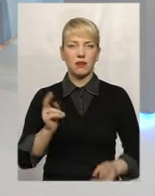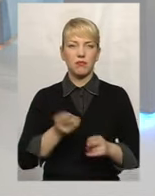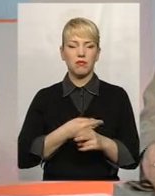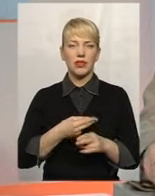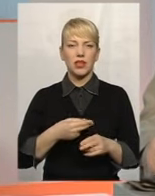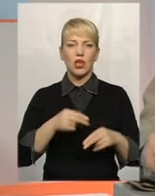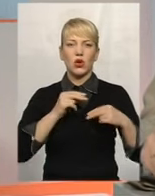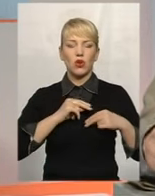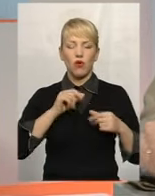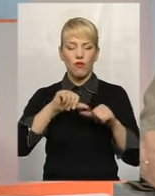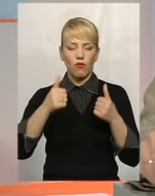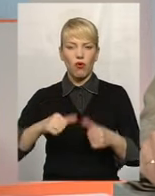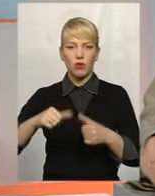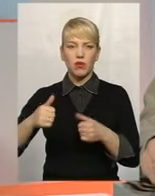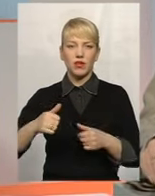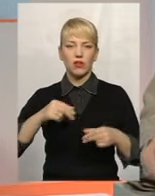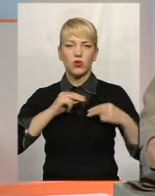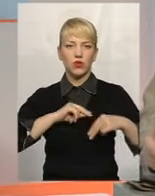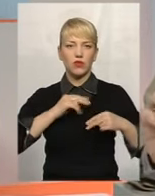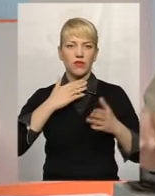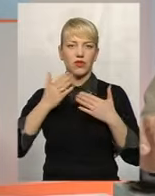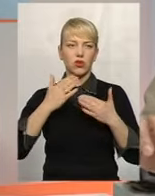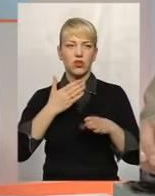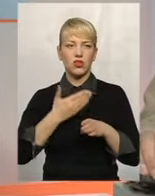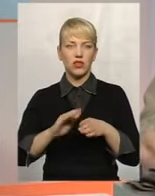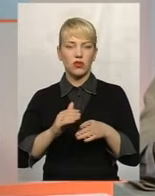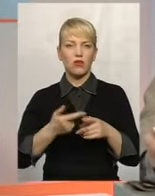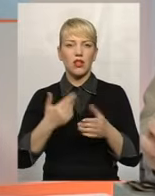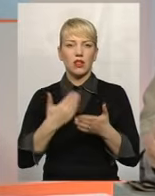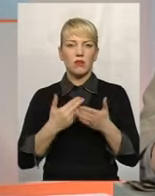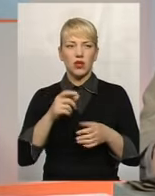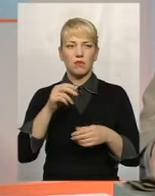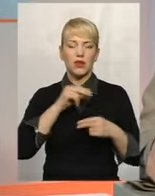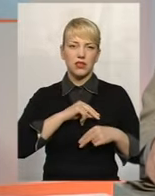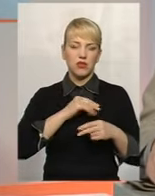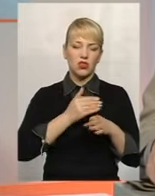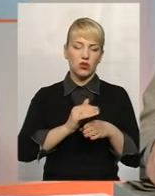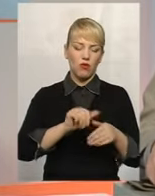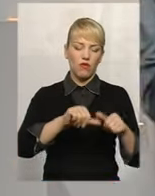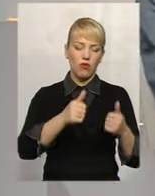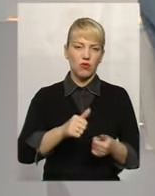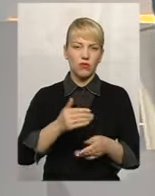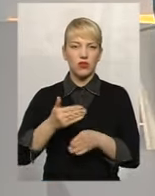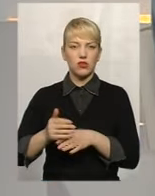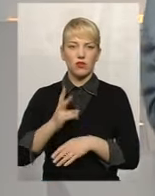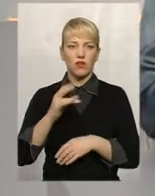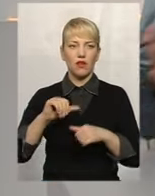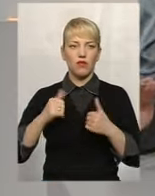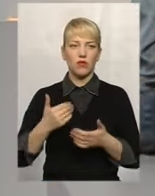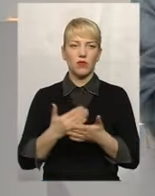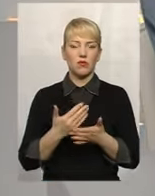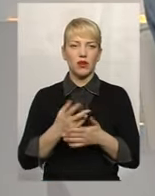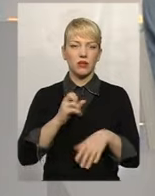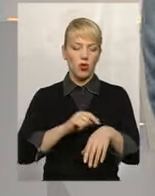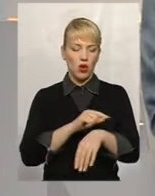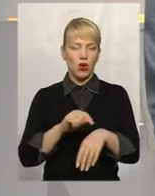оформлення трудових відносин частково. Тобто працівник частково оформлений на роботу, частково неоформлений. Тобто, наприклад, працівник працює по